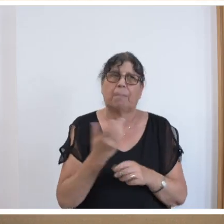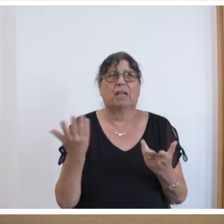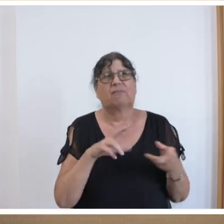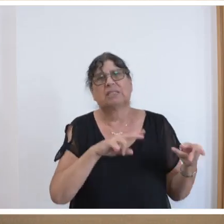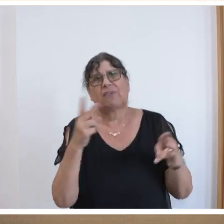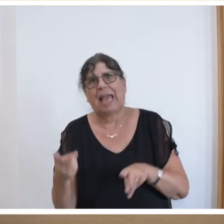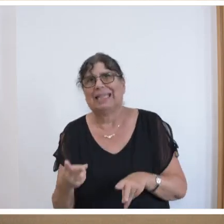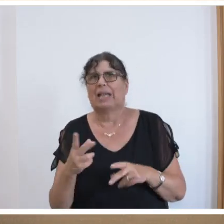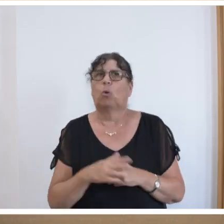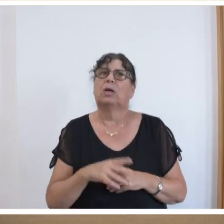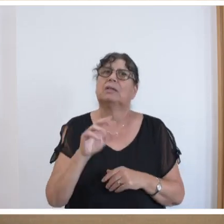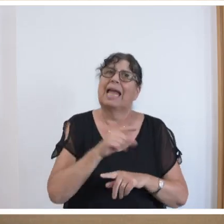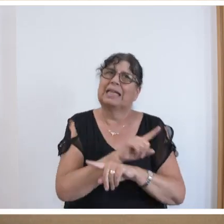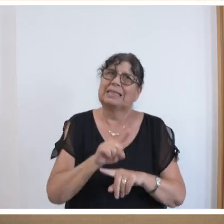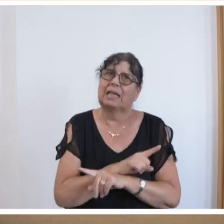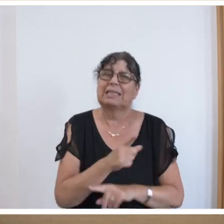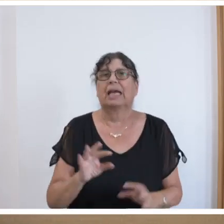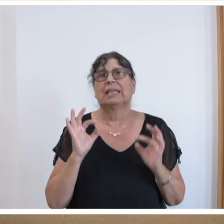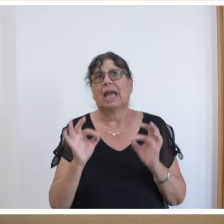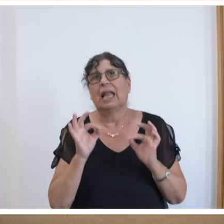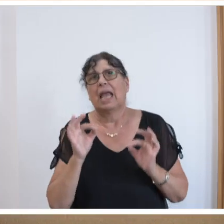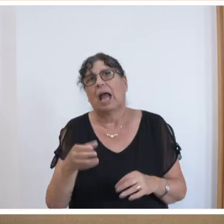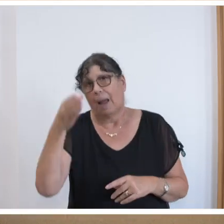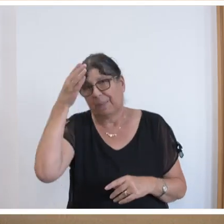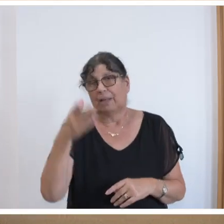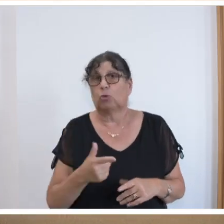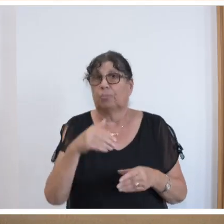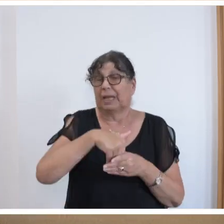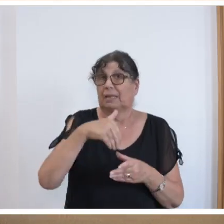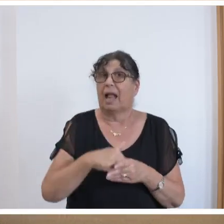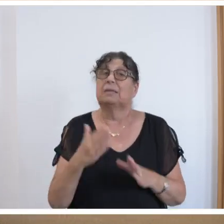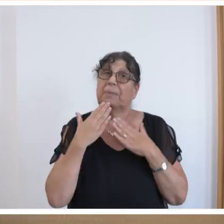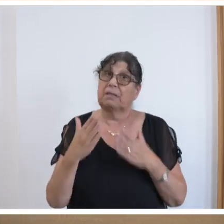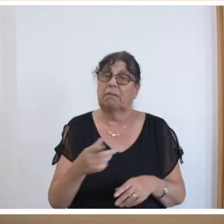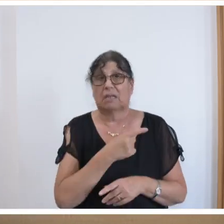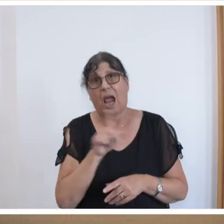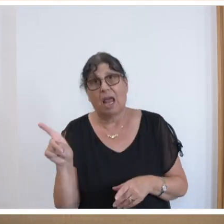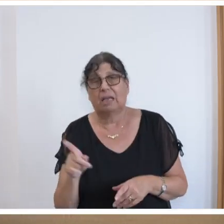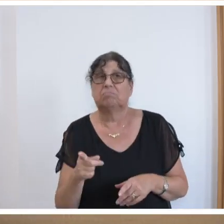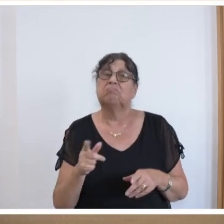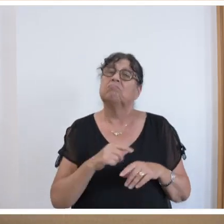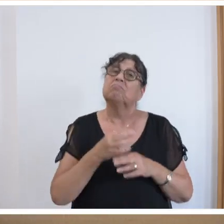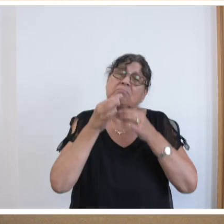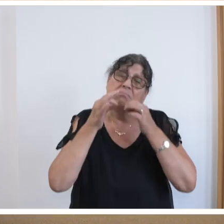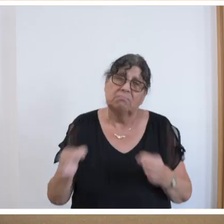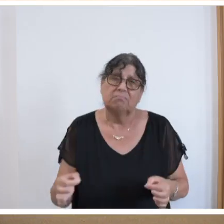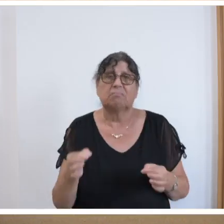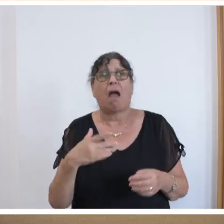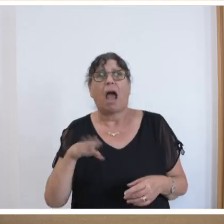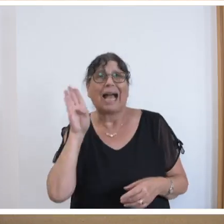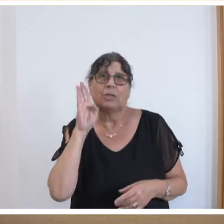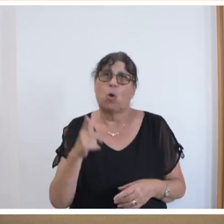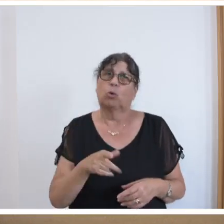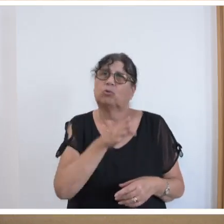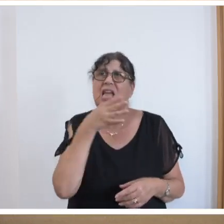in der ersten Phase der Lehrkräftebildung angeht. Und ich bedanke mich bei allen, die in einer umfassenden externen Anhörung durch